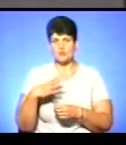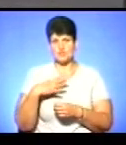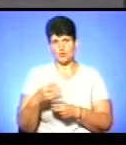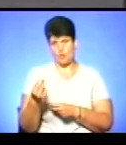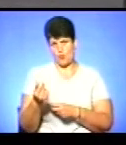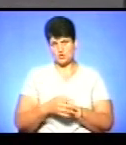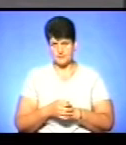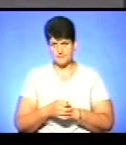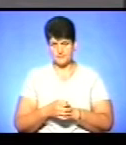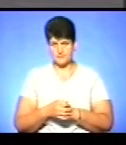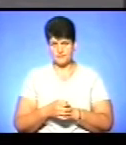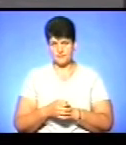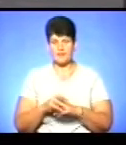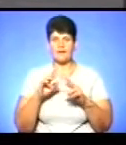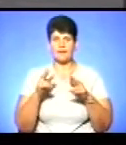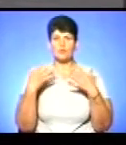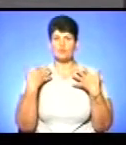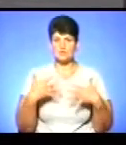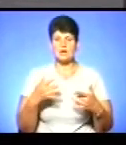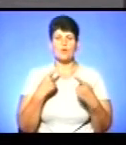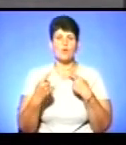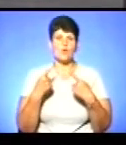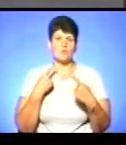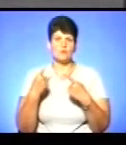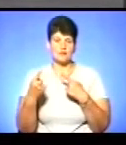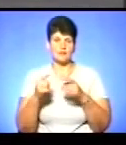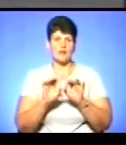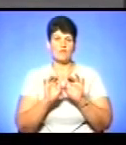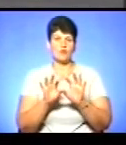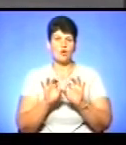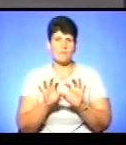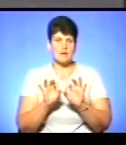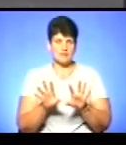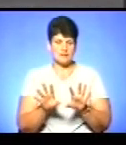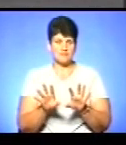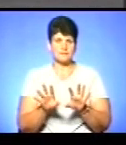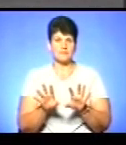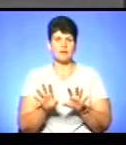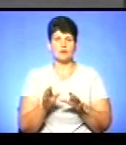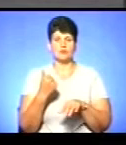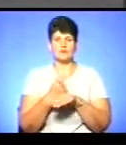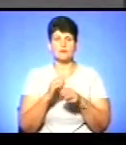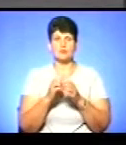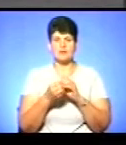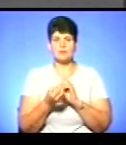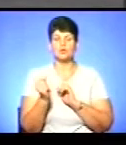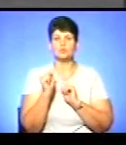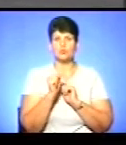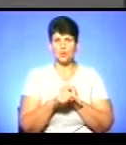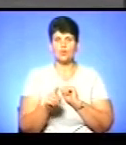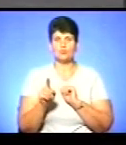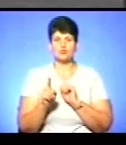Як вже говорив в коментарі моя колега, основна проблема в тому, що